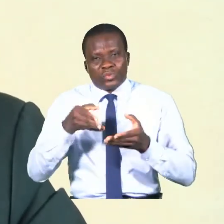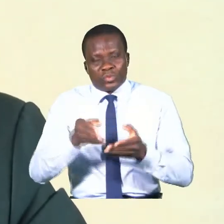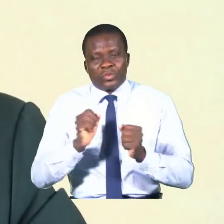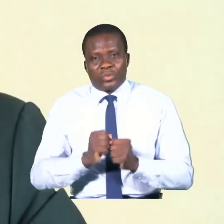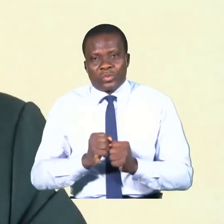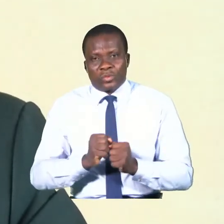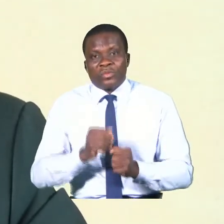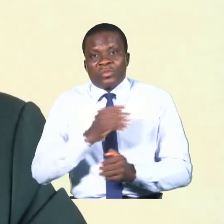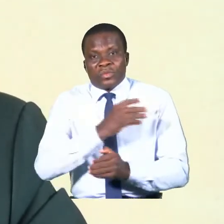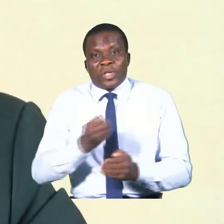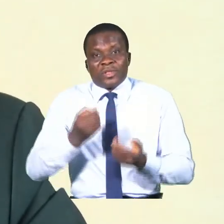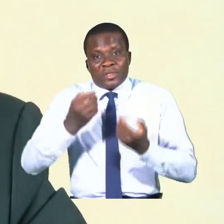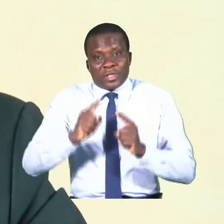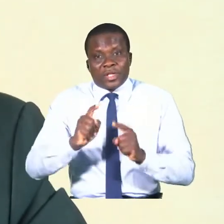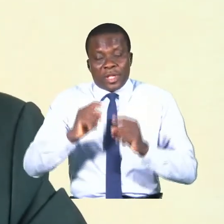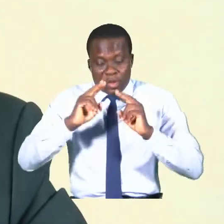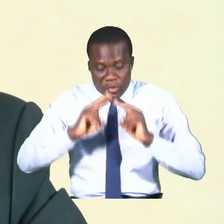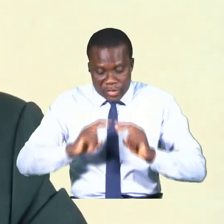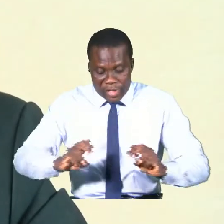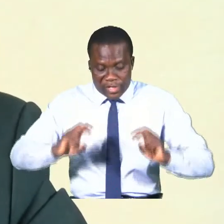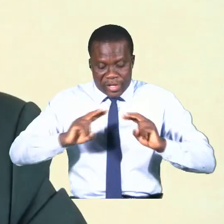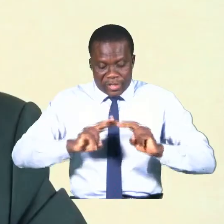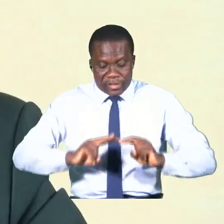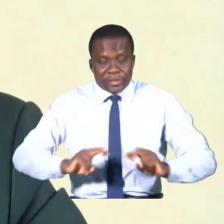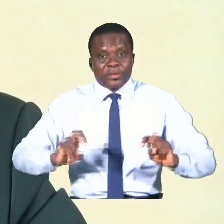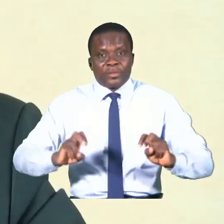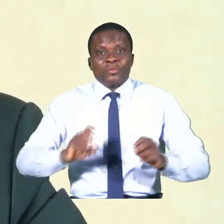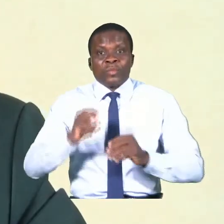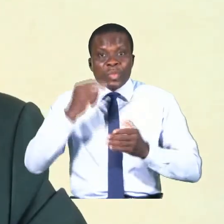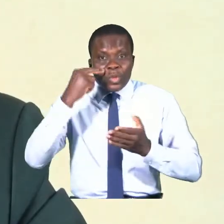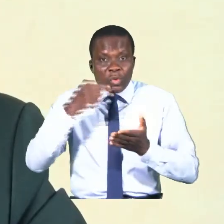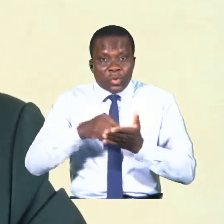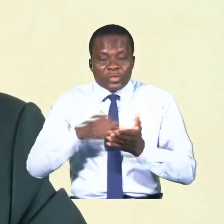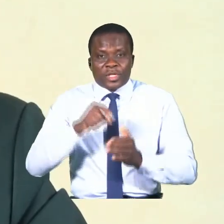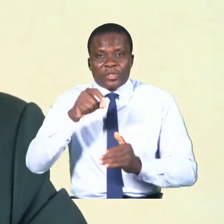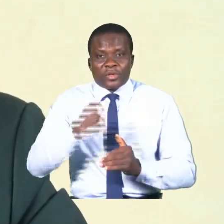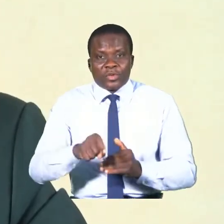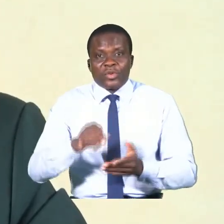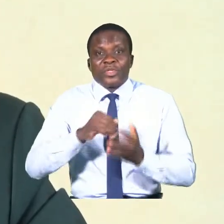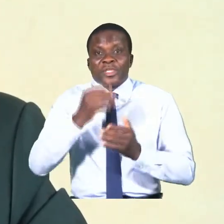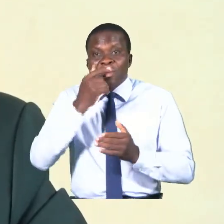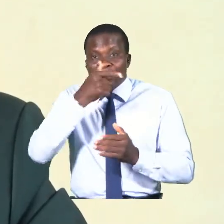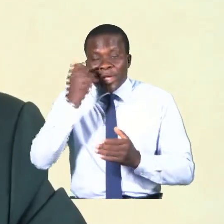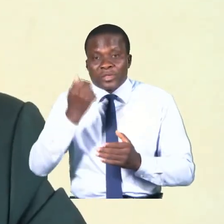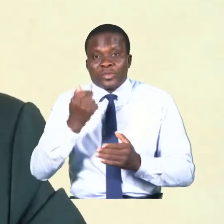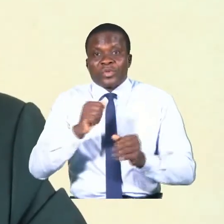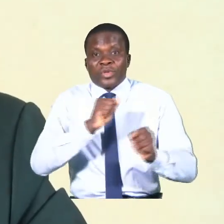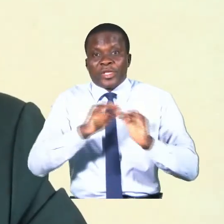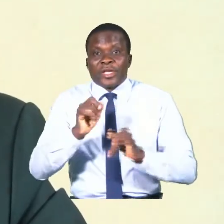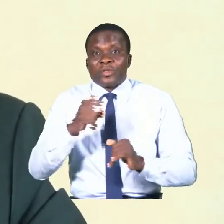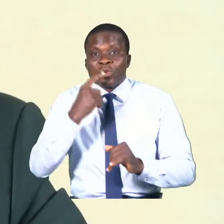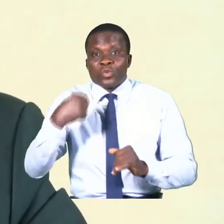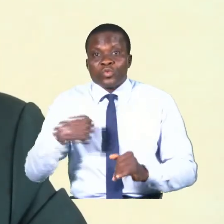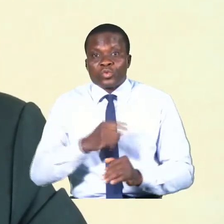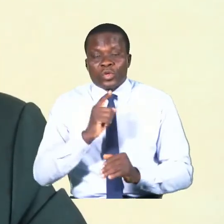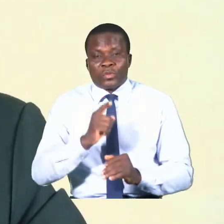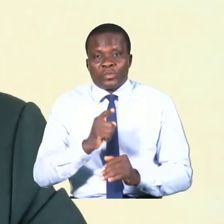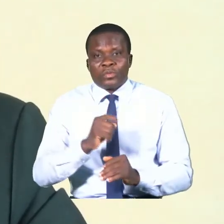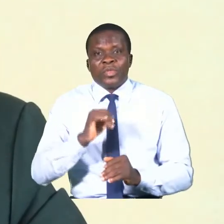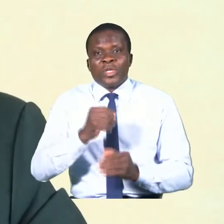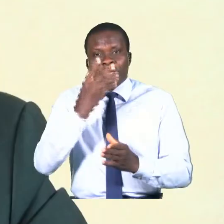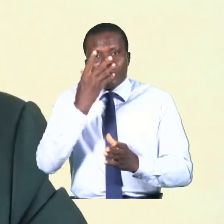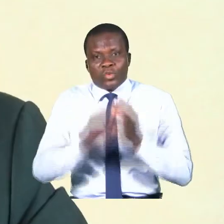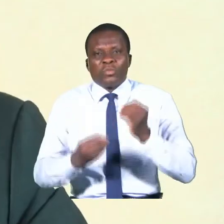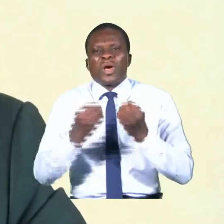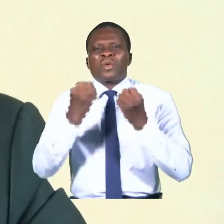Et lorsqu'on analyse, on constate que c'est parce que les acteurs que nous sommes, il nous manque